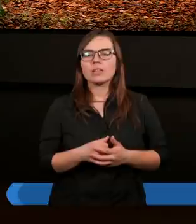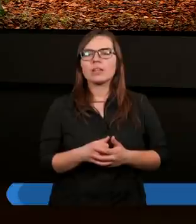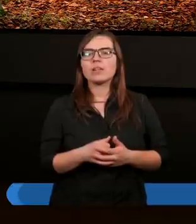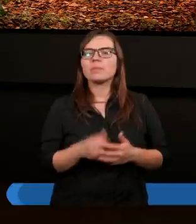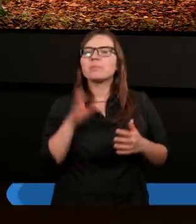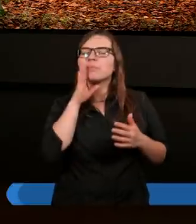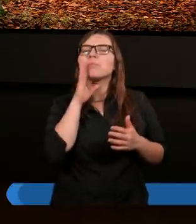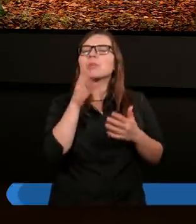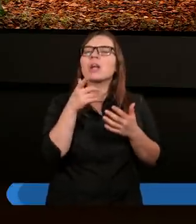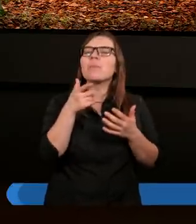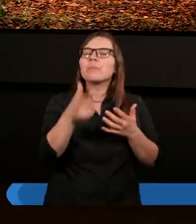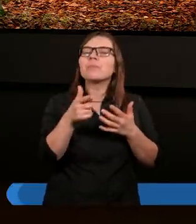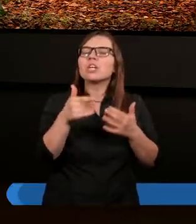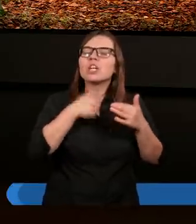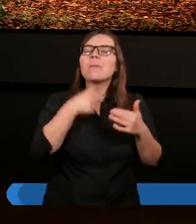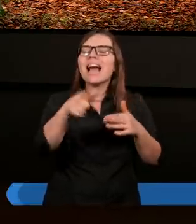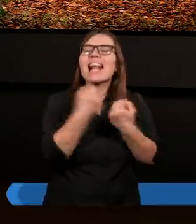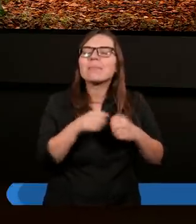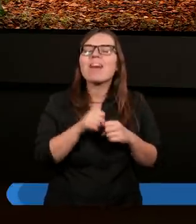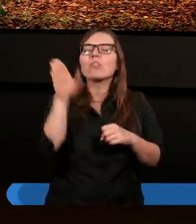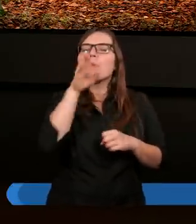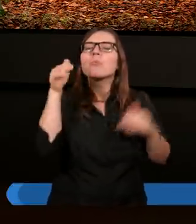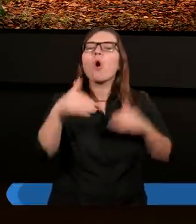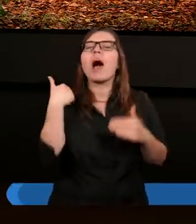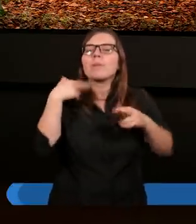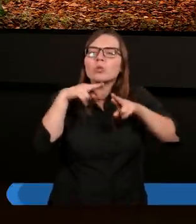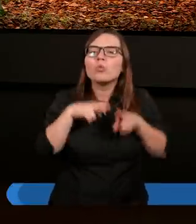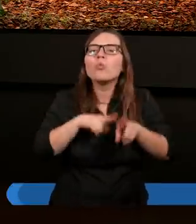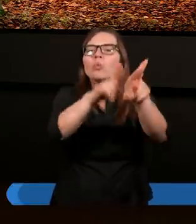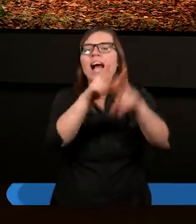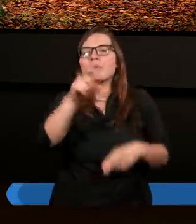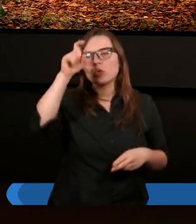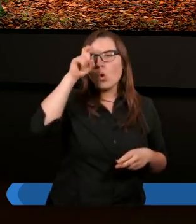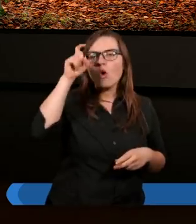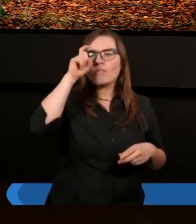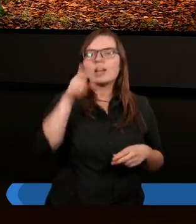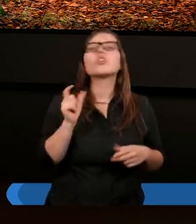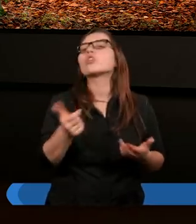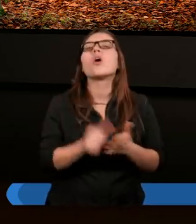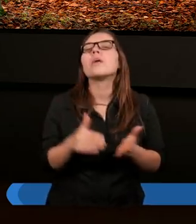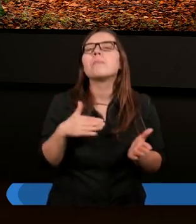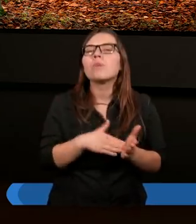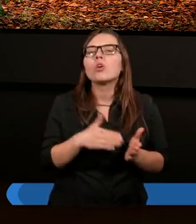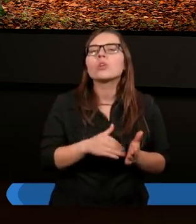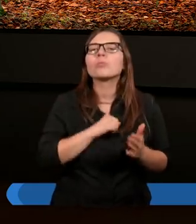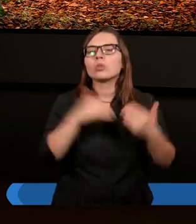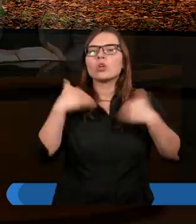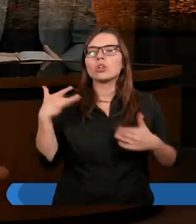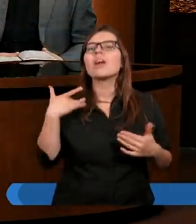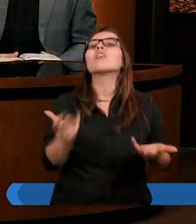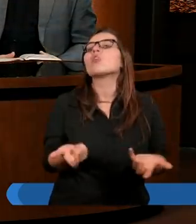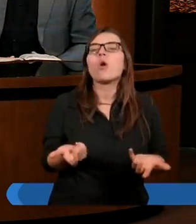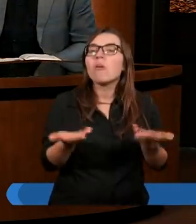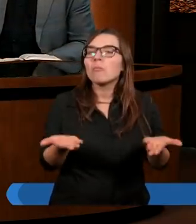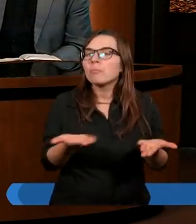czy inaczej, żeby ta sprawiedliwość Boża mogła być udziałem człowieka, co jest potrzebne ze strony człowieka? Wiara.